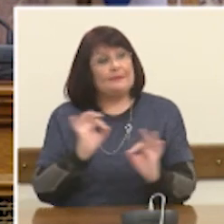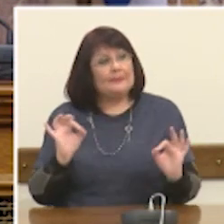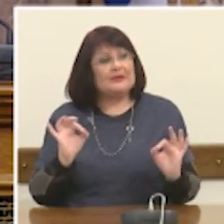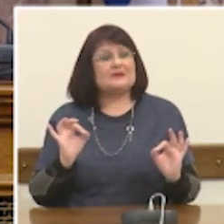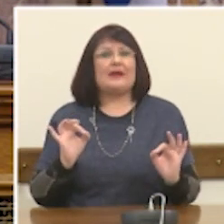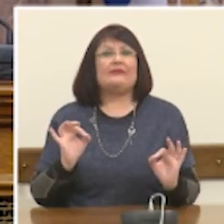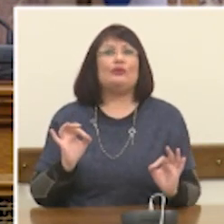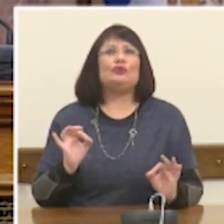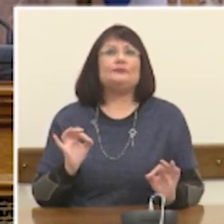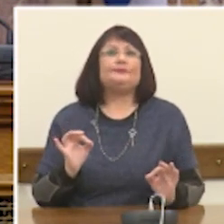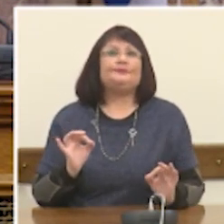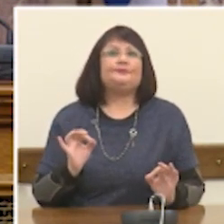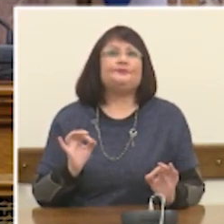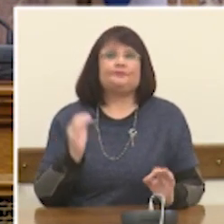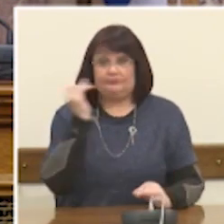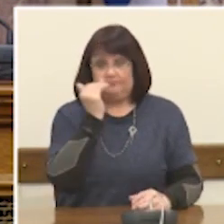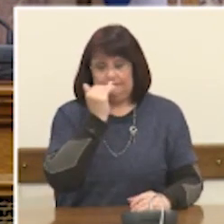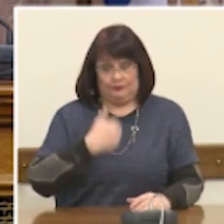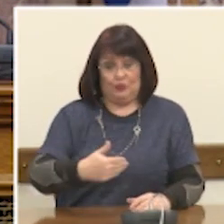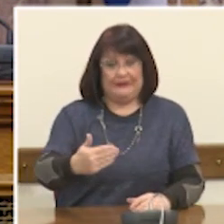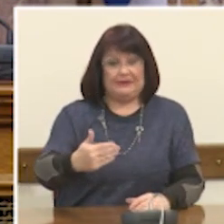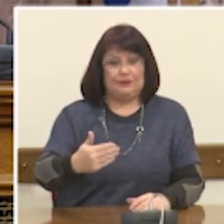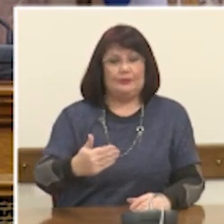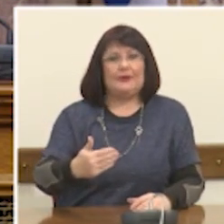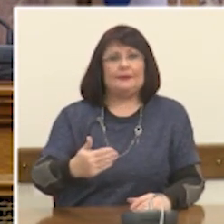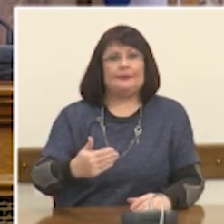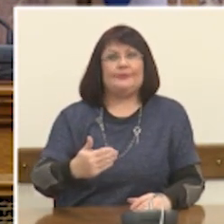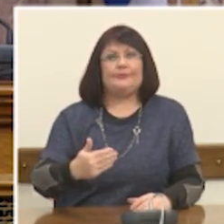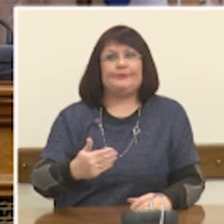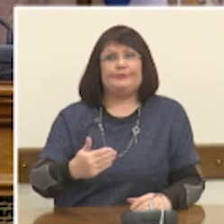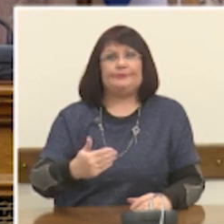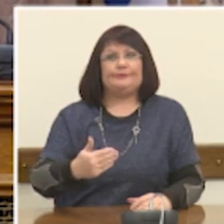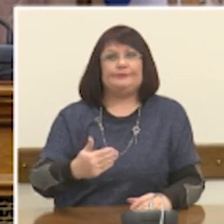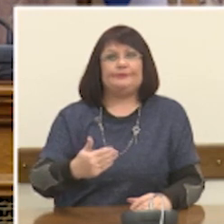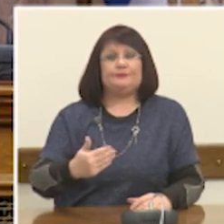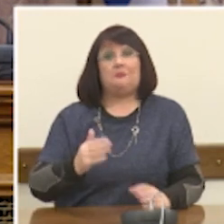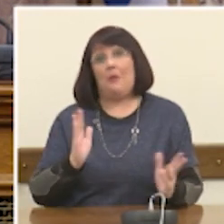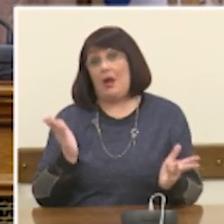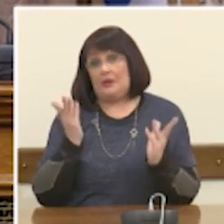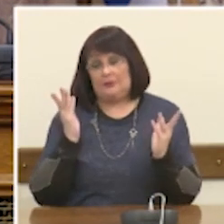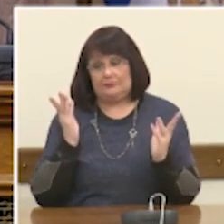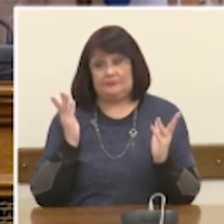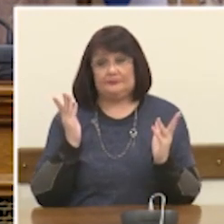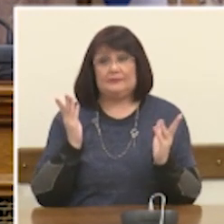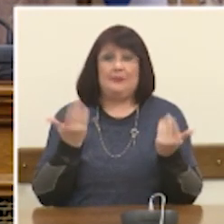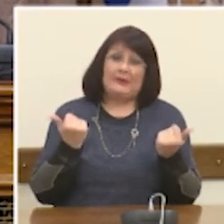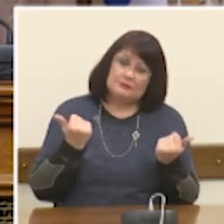ότι πολύ σύντομα, εάν αυτό δεν έχει ήδη συμβεί,